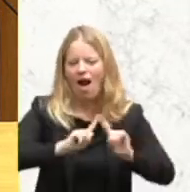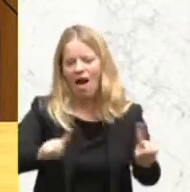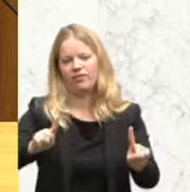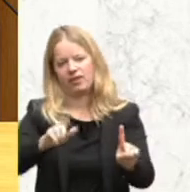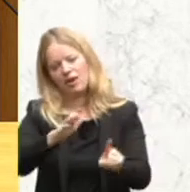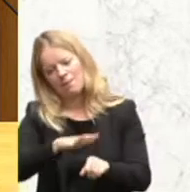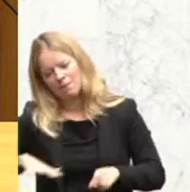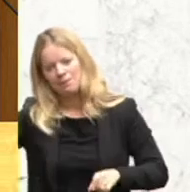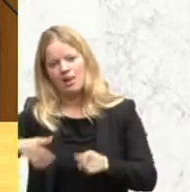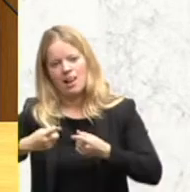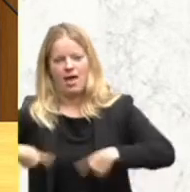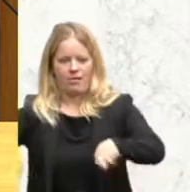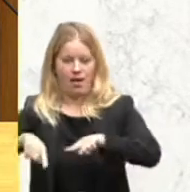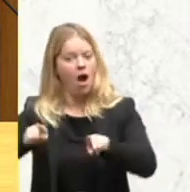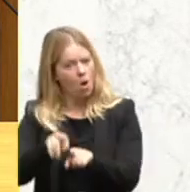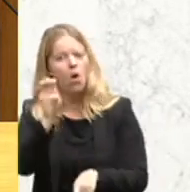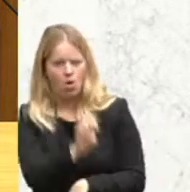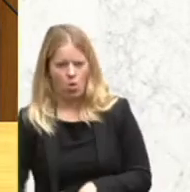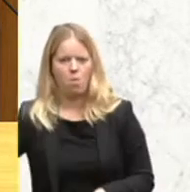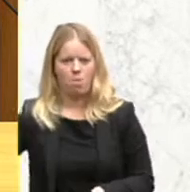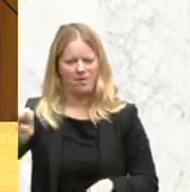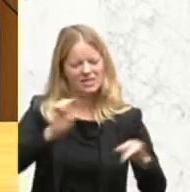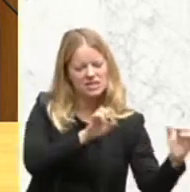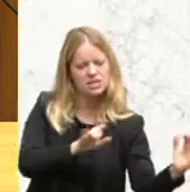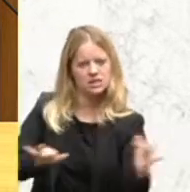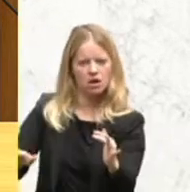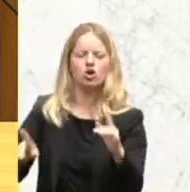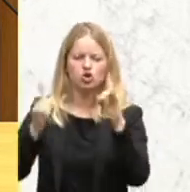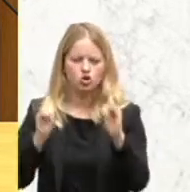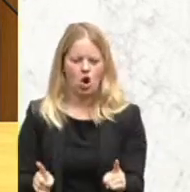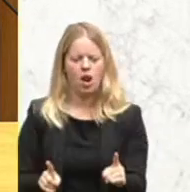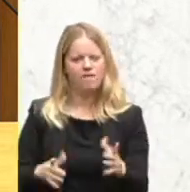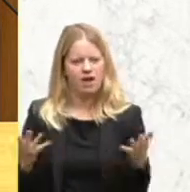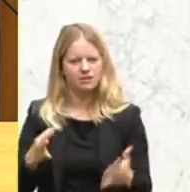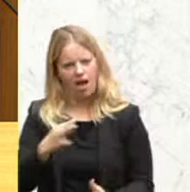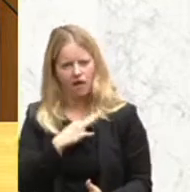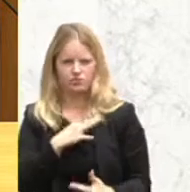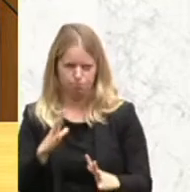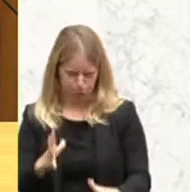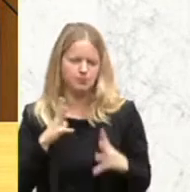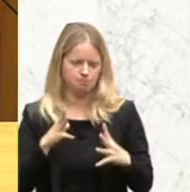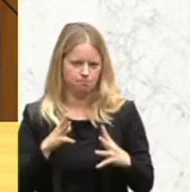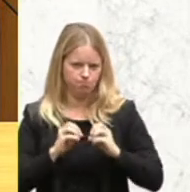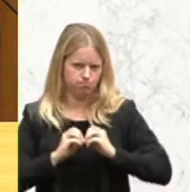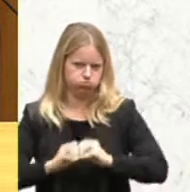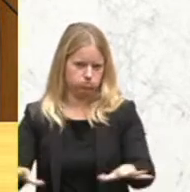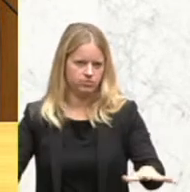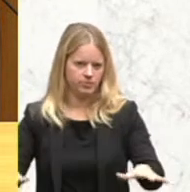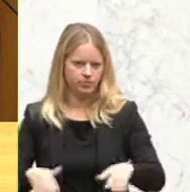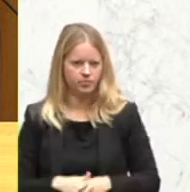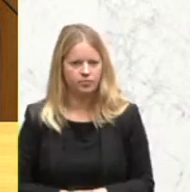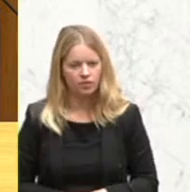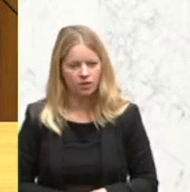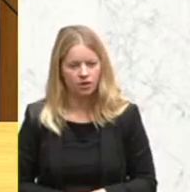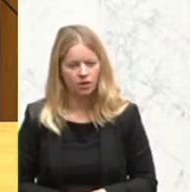Europa, Angst und Schrecken zu verbreiten. Und es würde diese Terroristen von der IS nichts